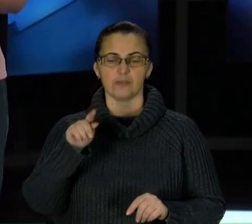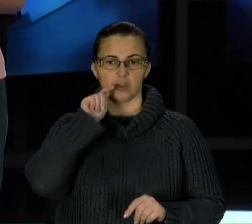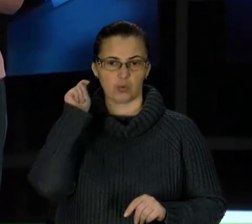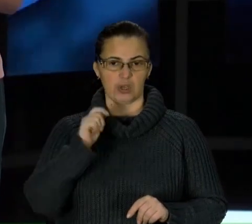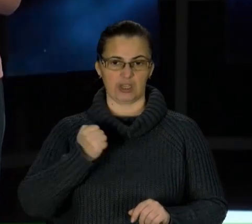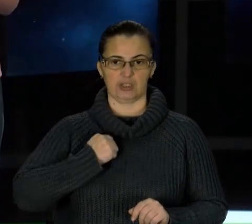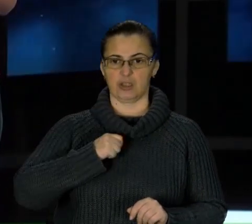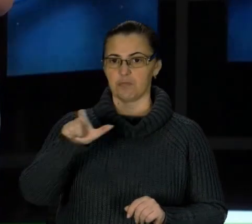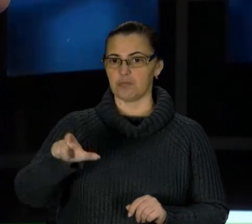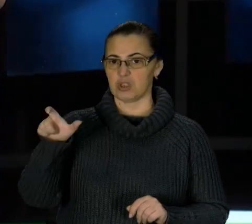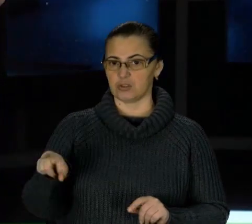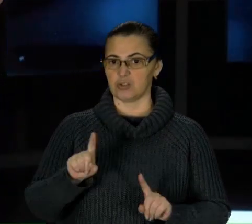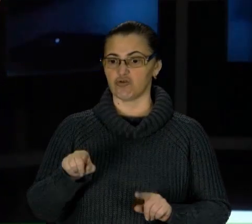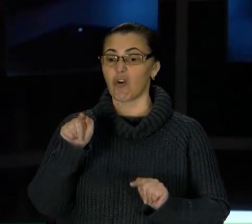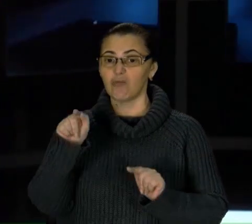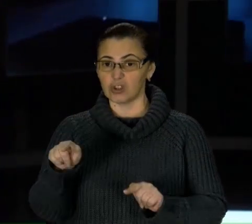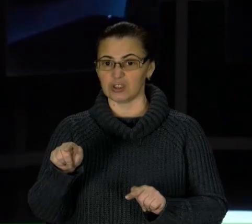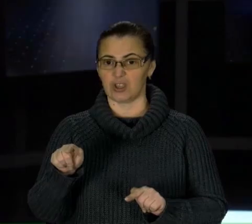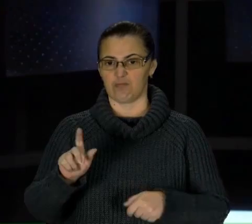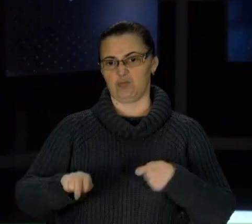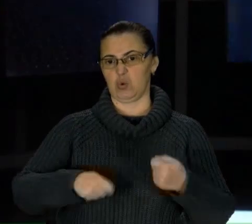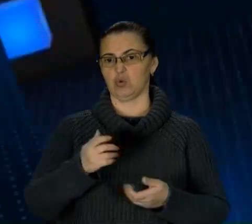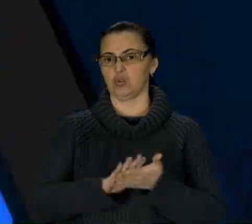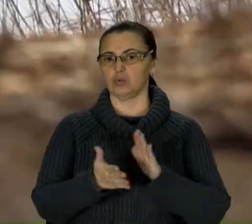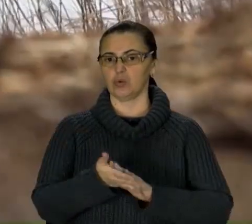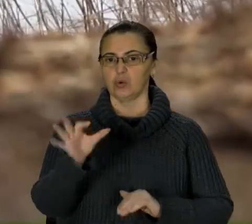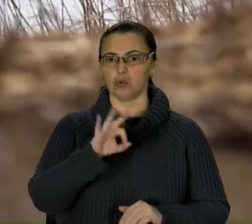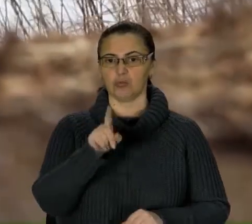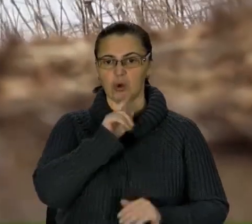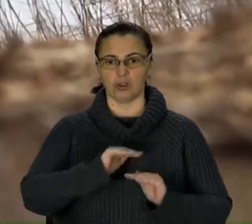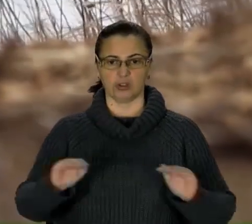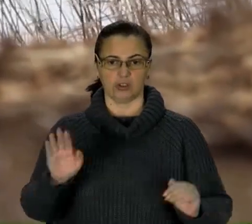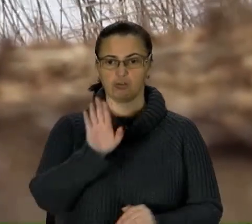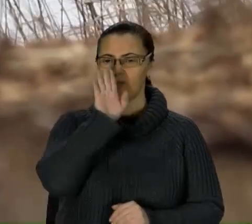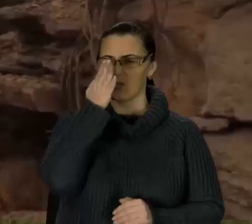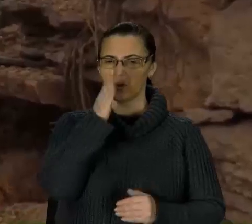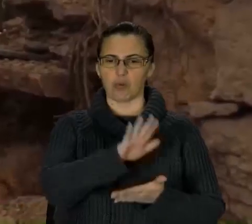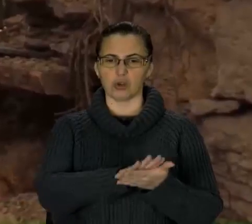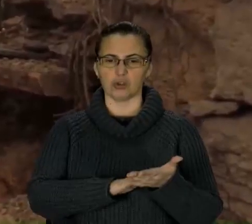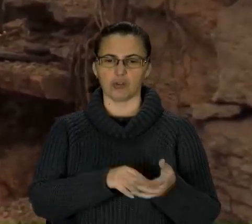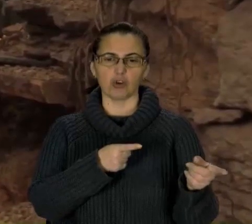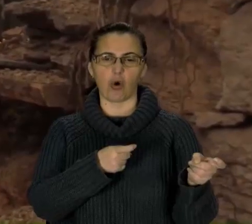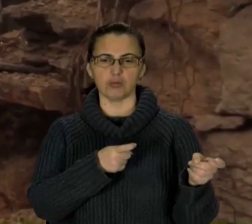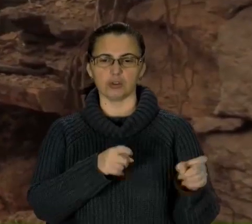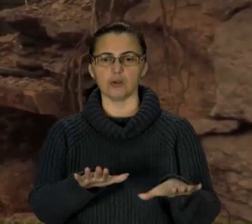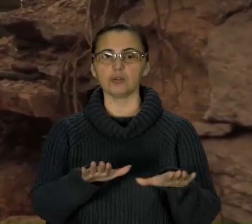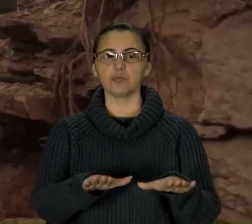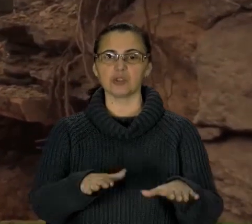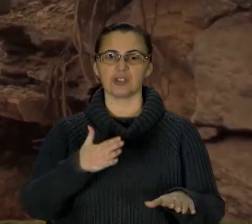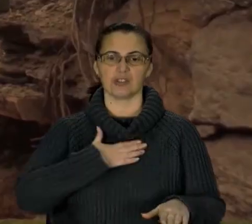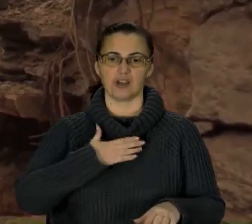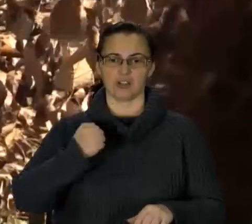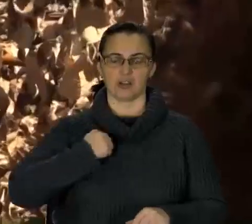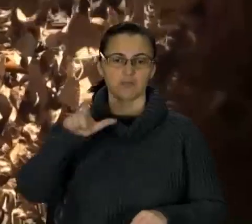бійців, що саме вони порушують угоду про тишу. Ворог продовжує обстрілювати позиції наших